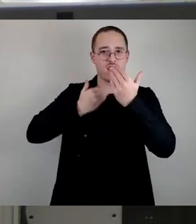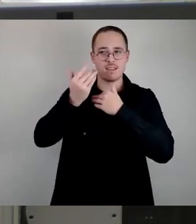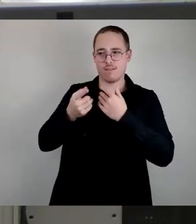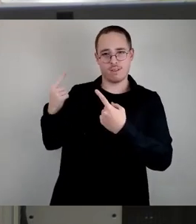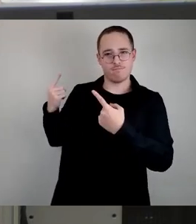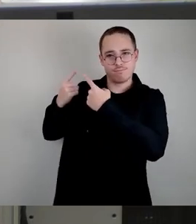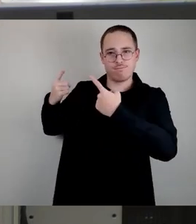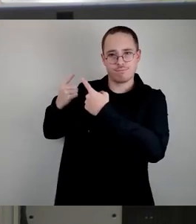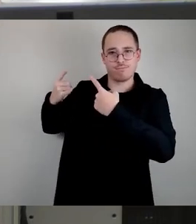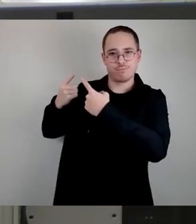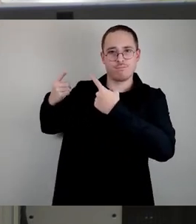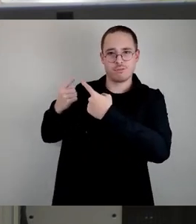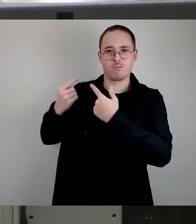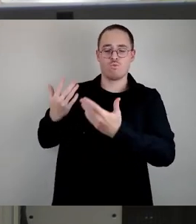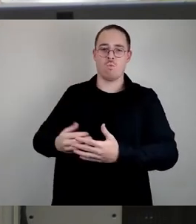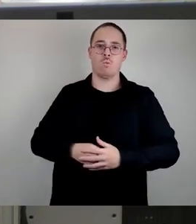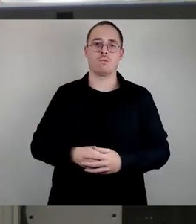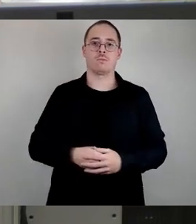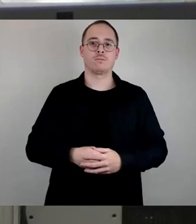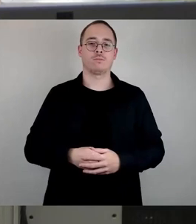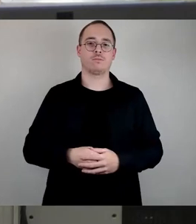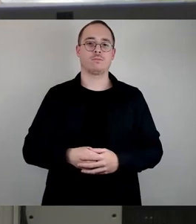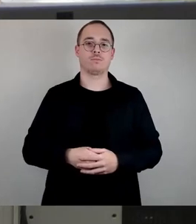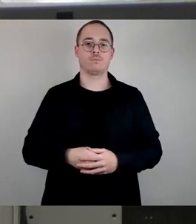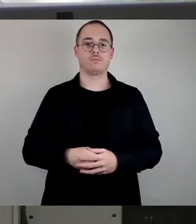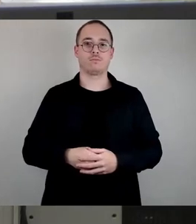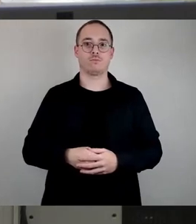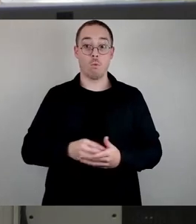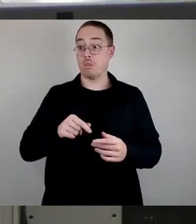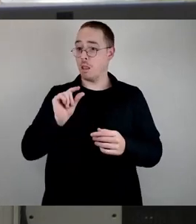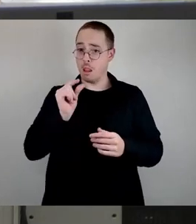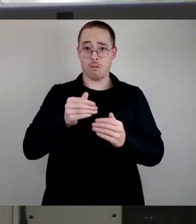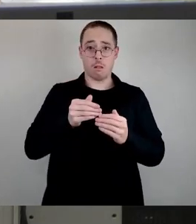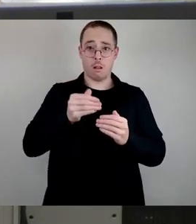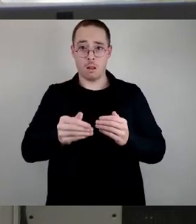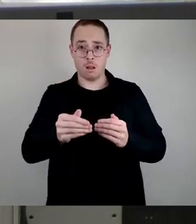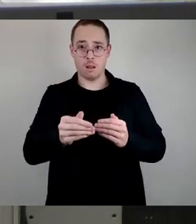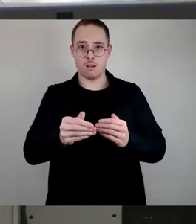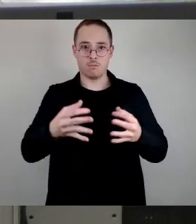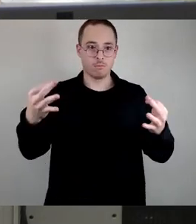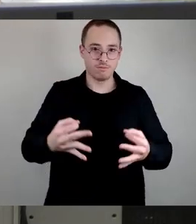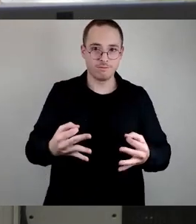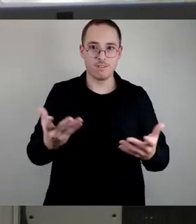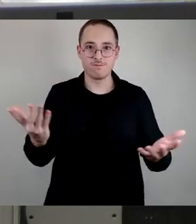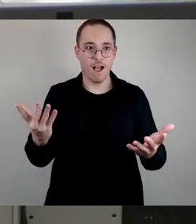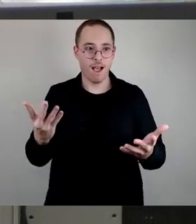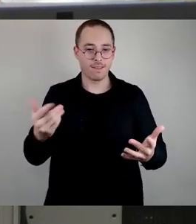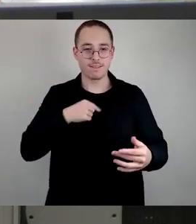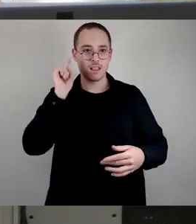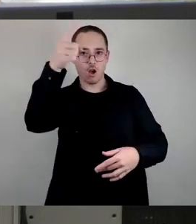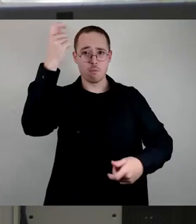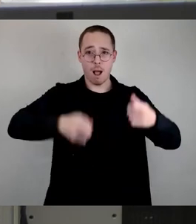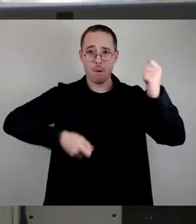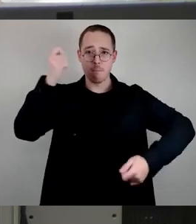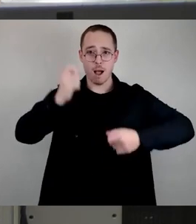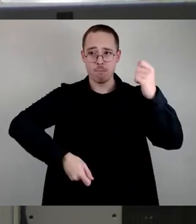Und in diesem Moment, unmittelbar danach, war sofort klar, was das für diese Menschen bedeutet. war nicht zuzuordnen,